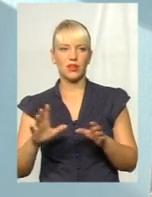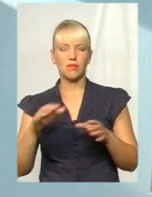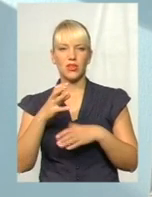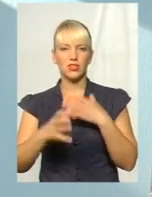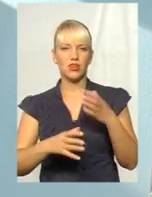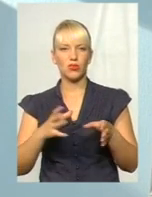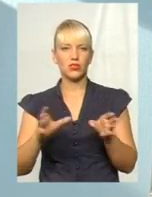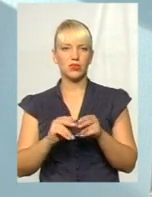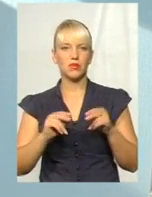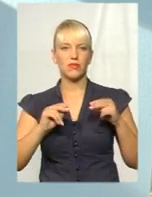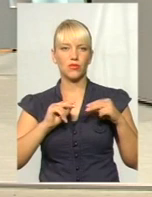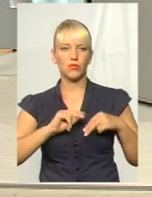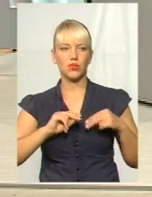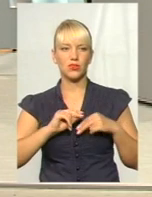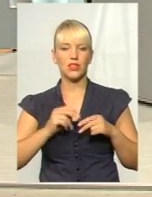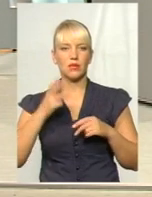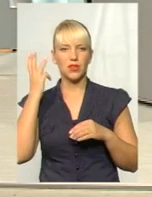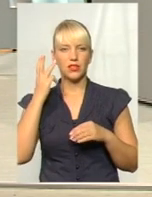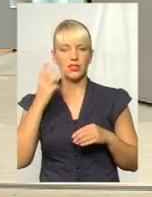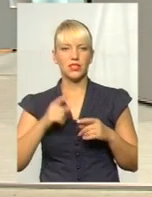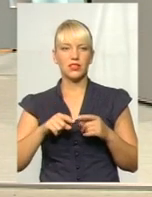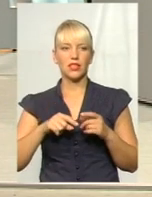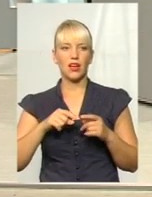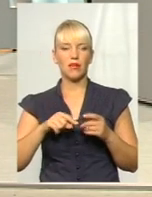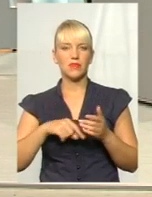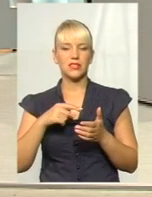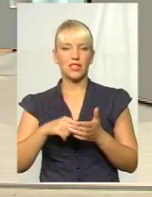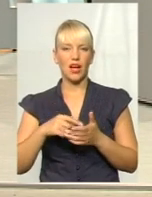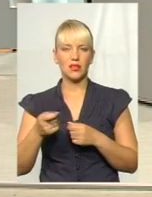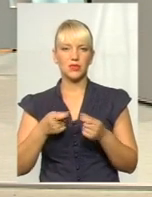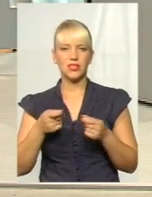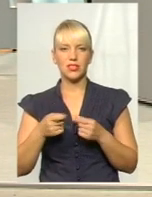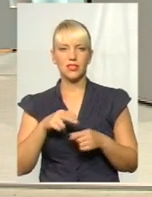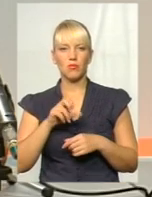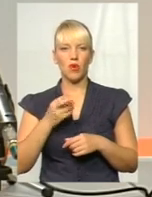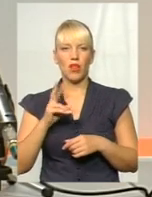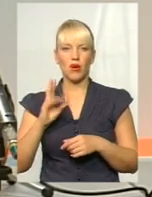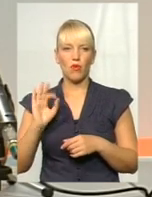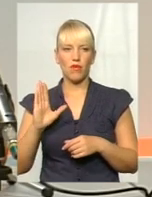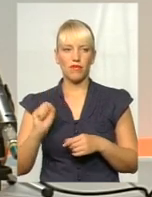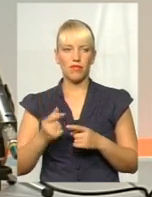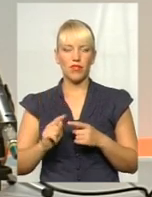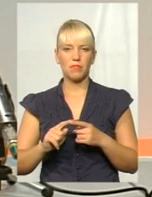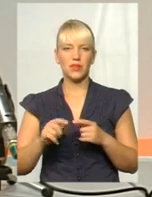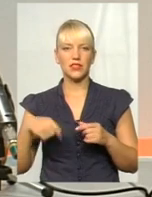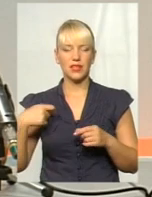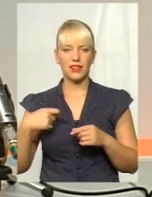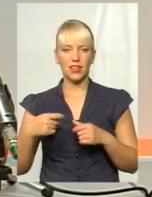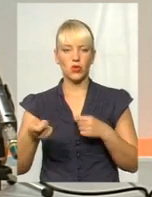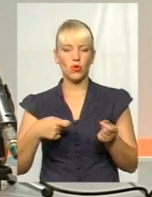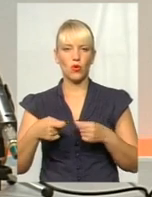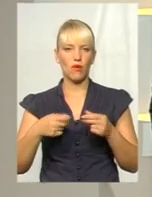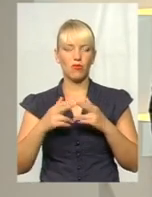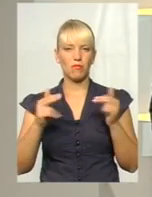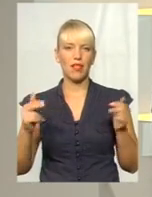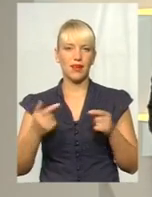Мельницької обласної держадміністрації. Та пані Наталі Білякова, президент Торгово-промислової палати. Доброго дня. Рада вас сьогодні